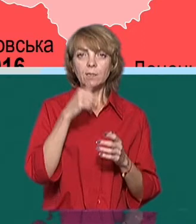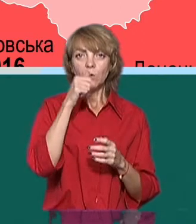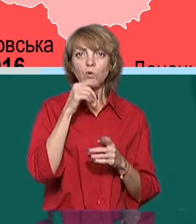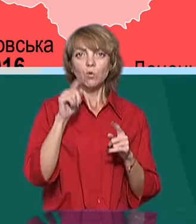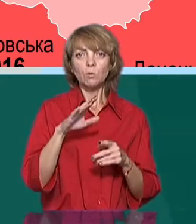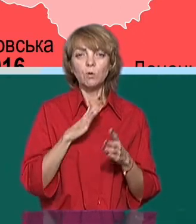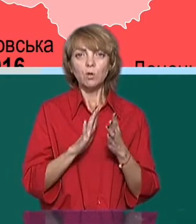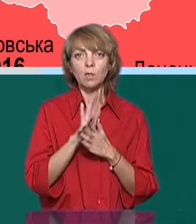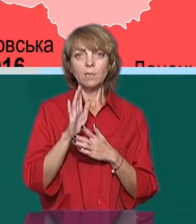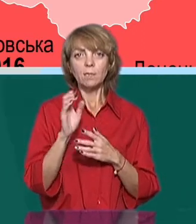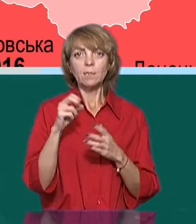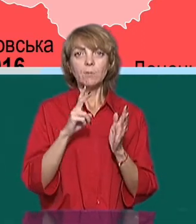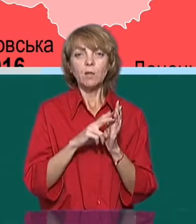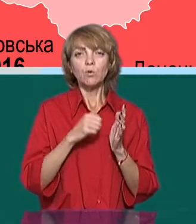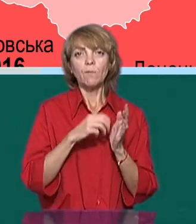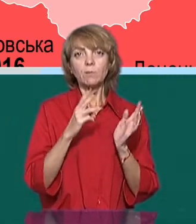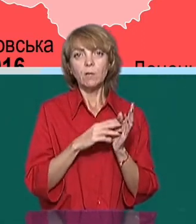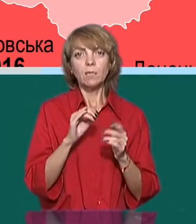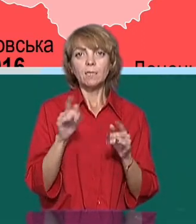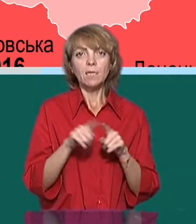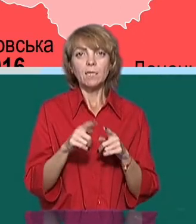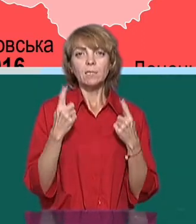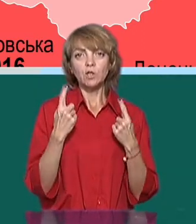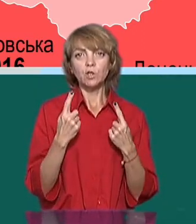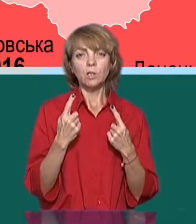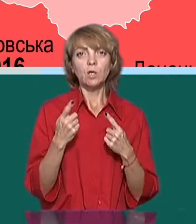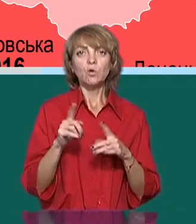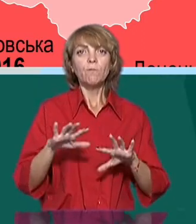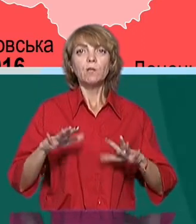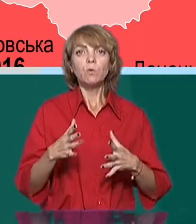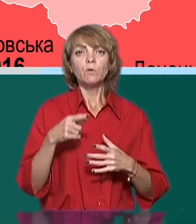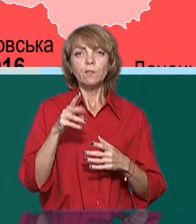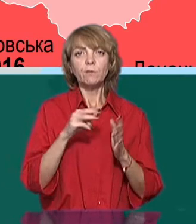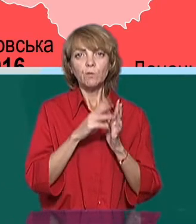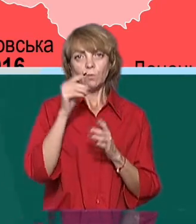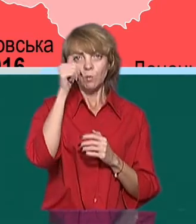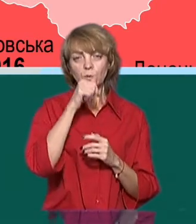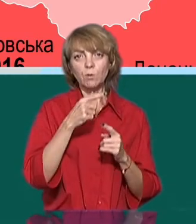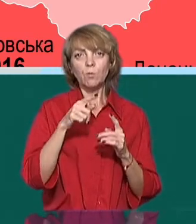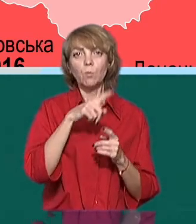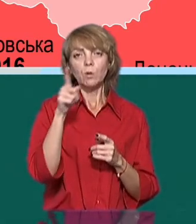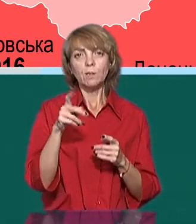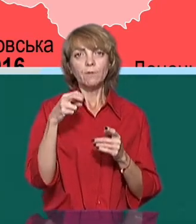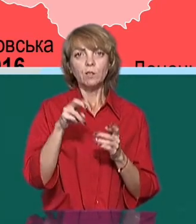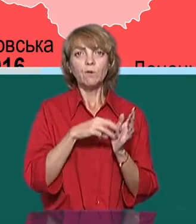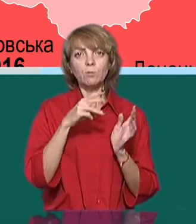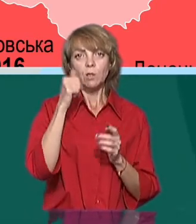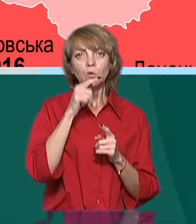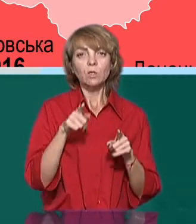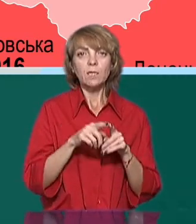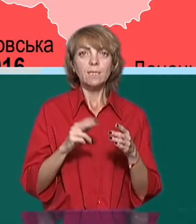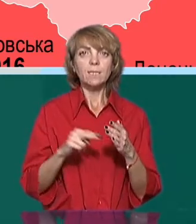теж було зростання з 17 до 18, але не таке значне. Що відбулося у 2018 по 2019 рік, щось так